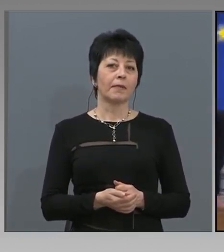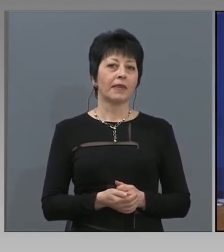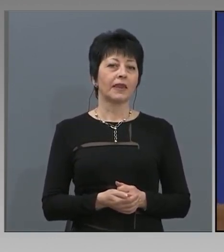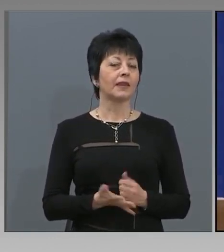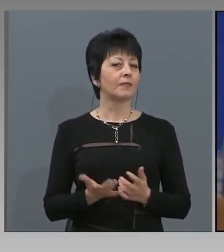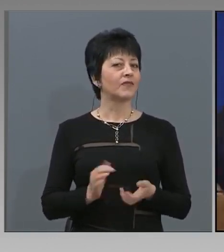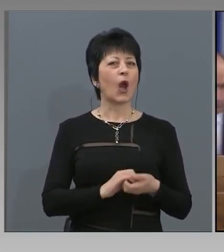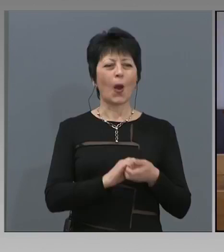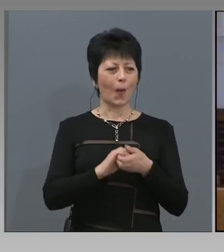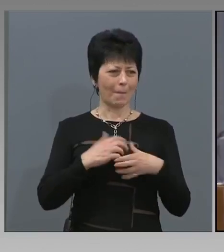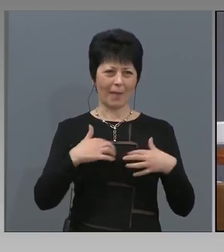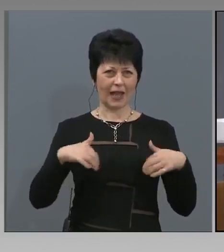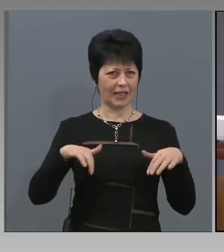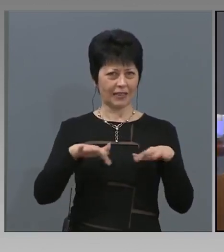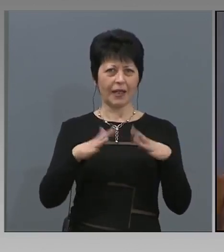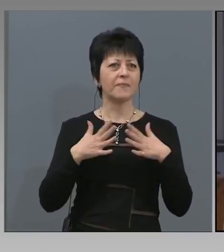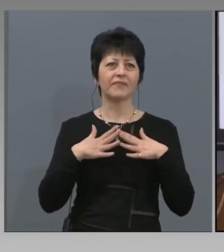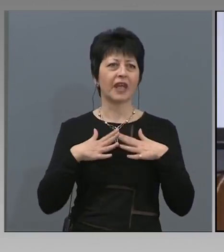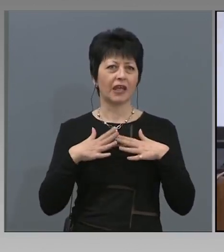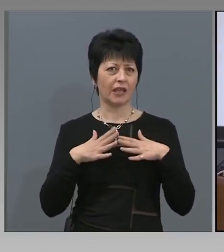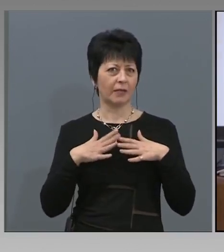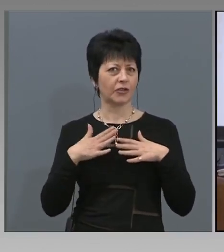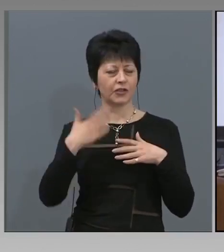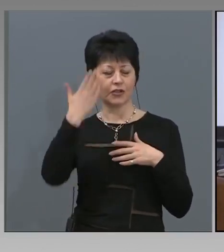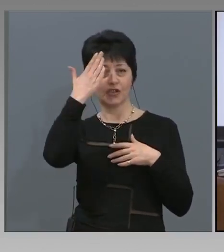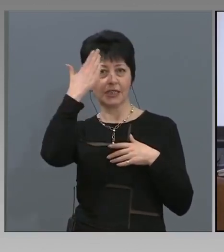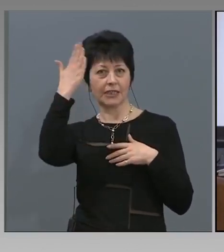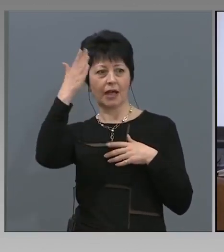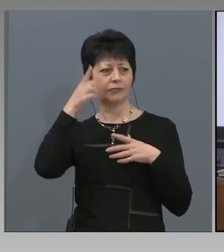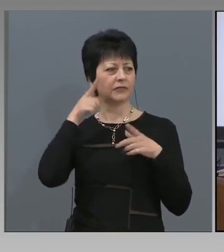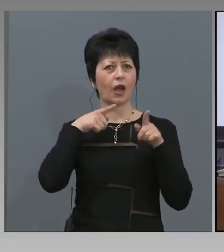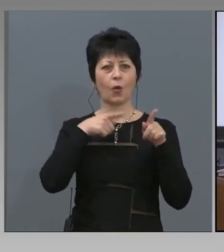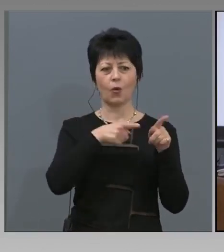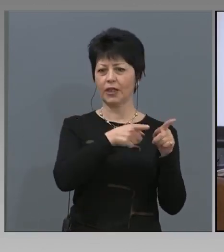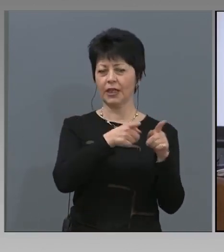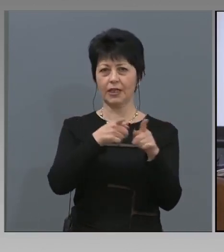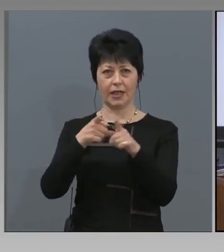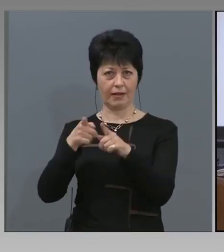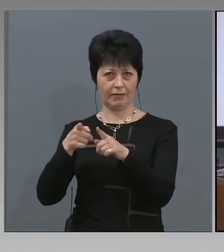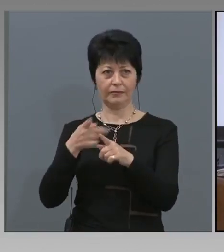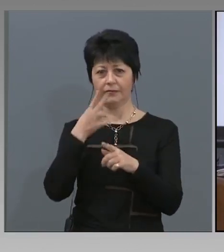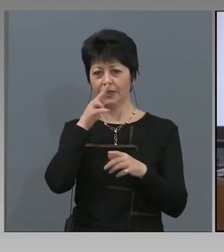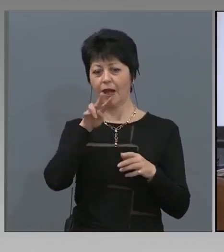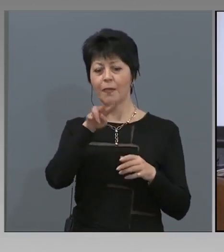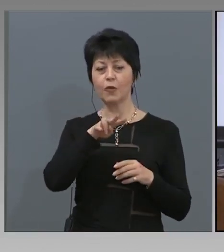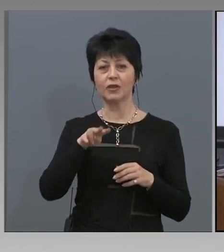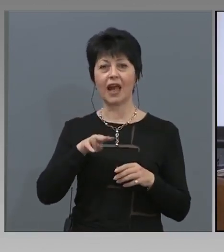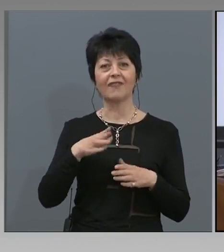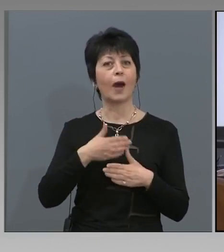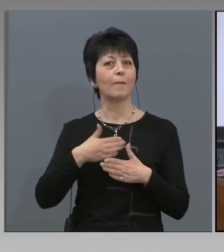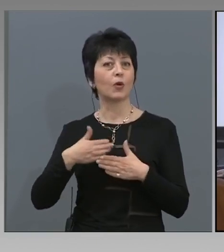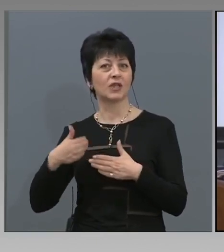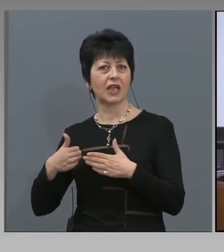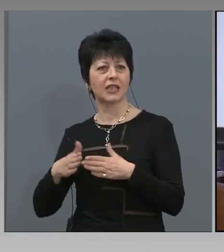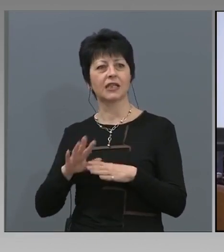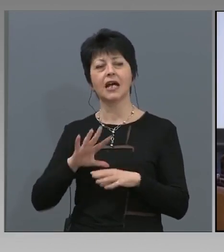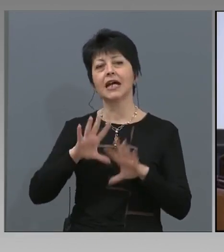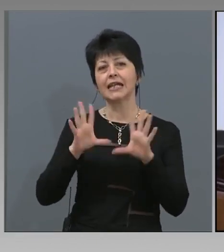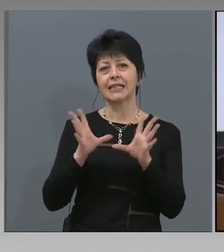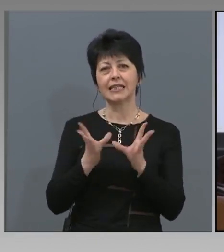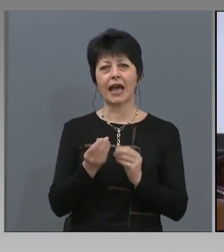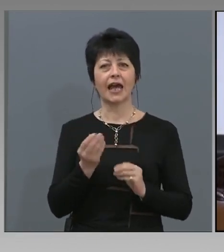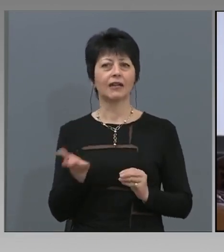Компанията имаше честта да координира и да управлява целия процес заедно с още пет